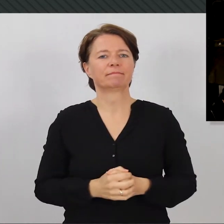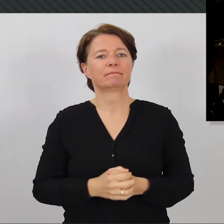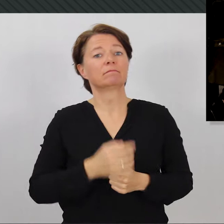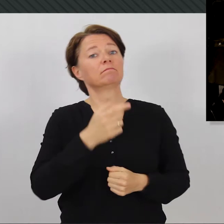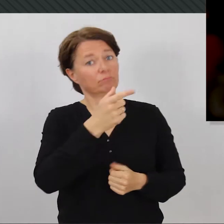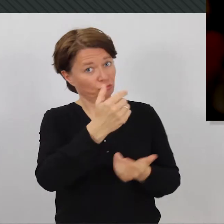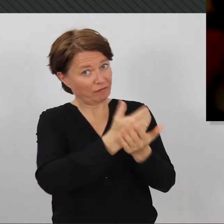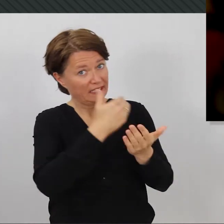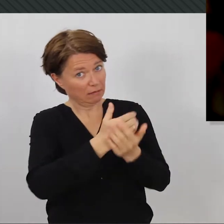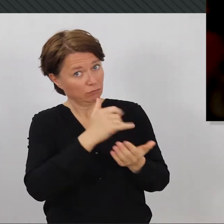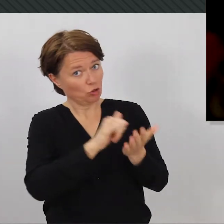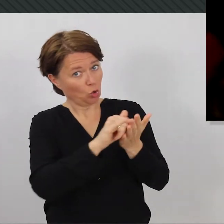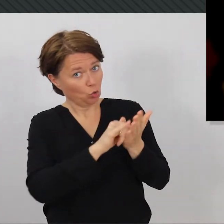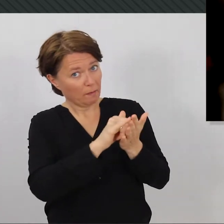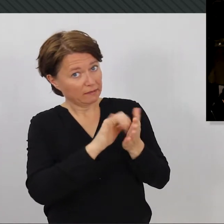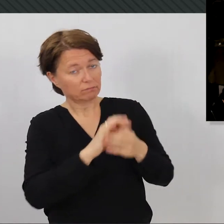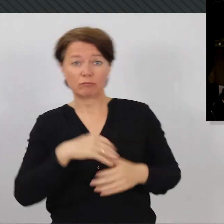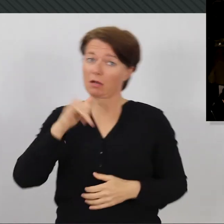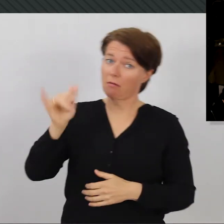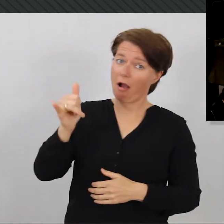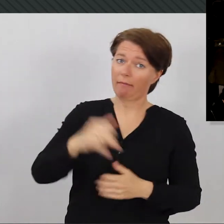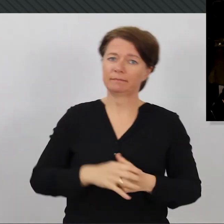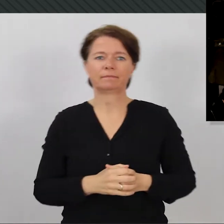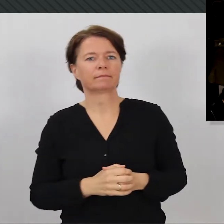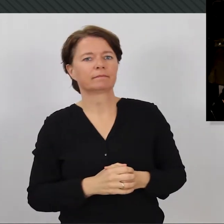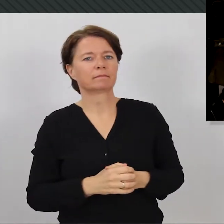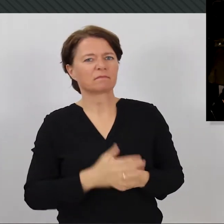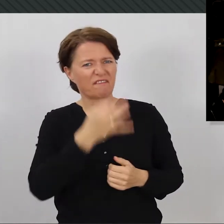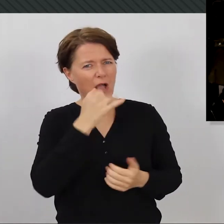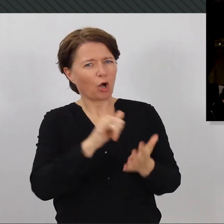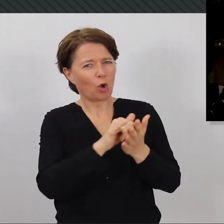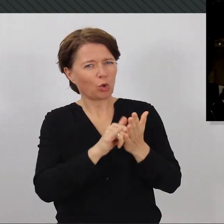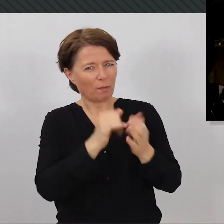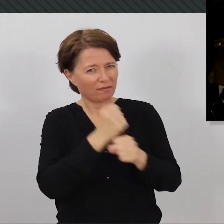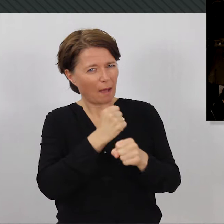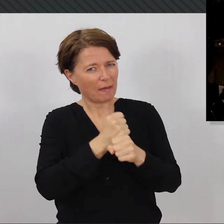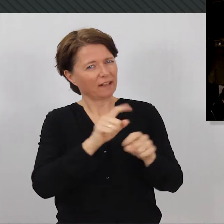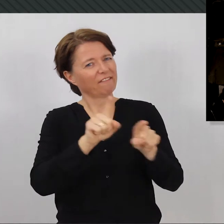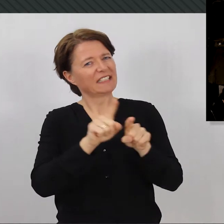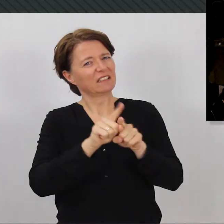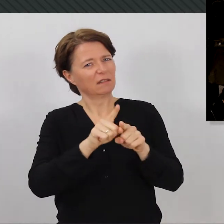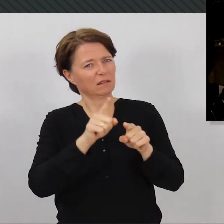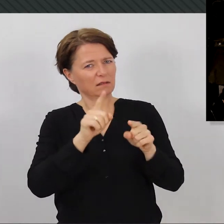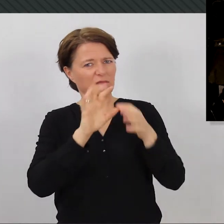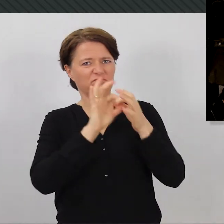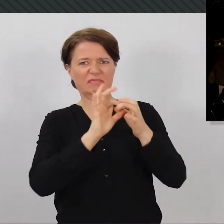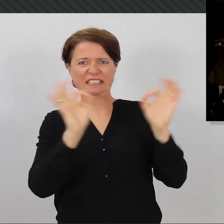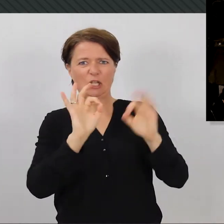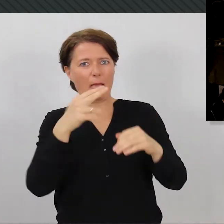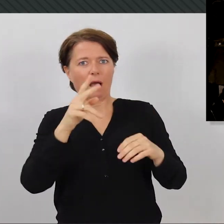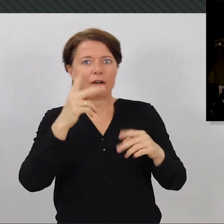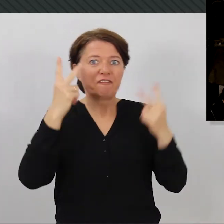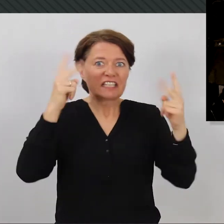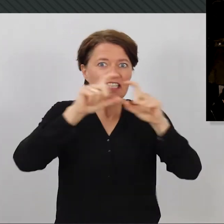lebst ja von deinem YouTube-Kanal inzwischen. Ist so eine YouTube-Arbeit, wenn man das jetzt so nennen kann, eigentlich nicht auch